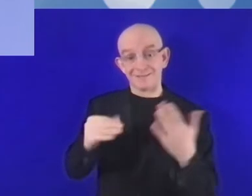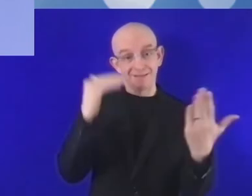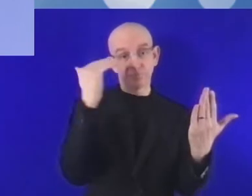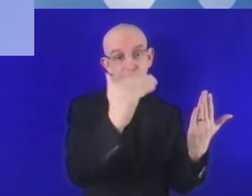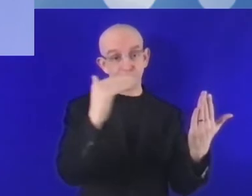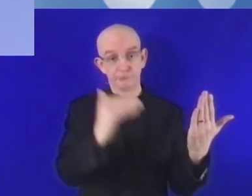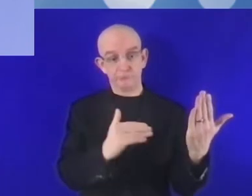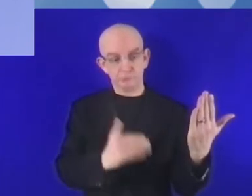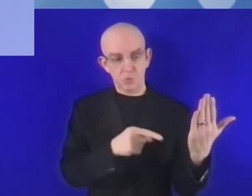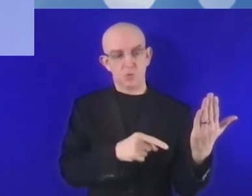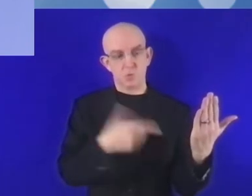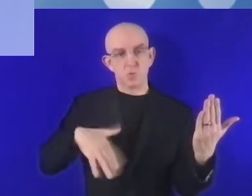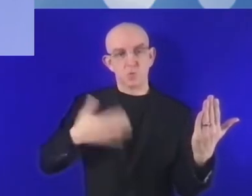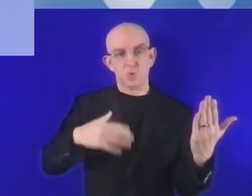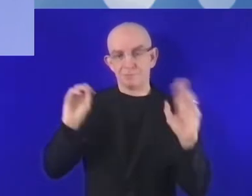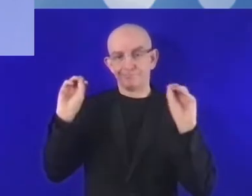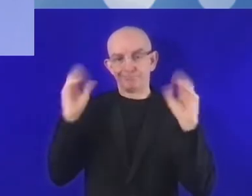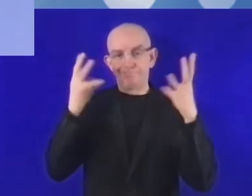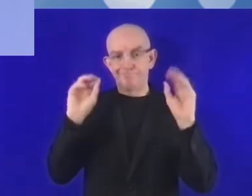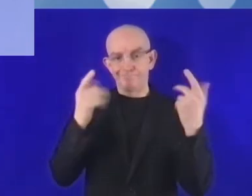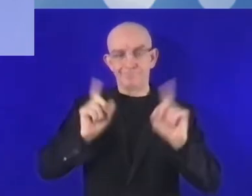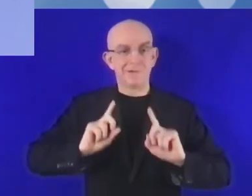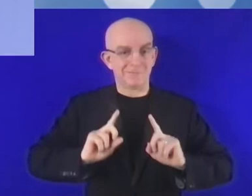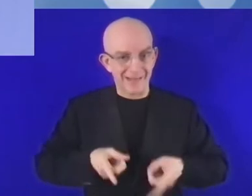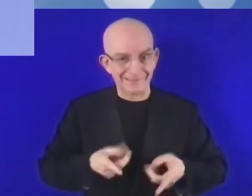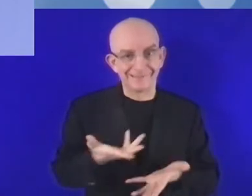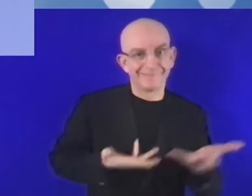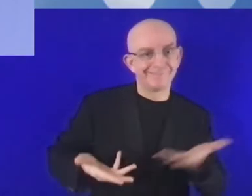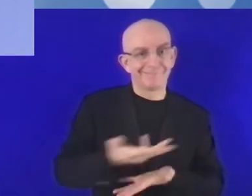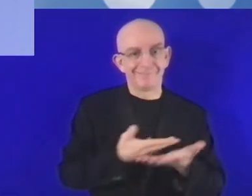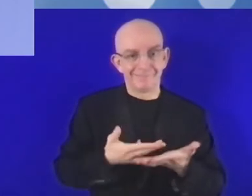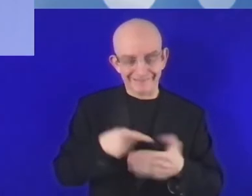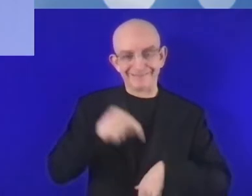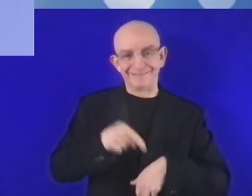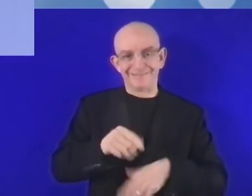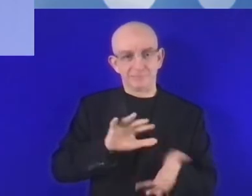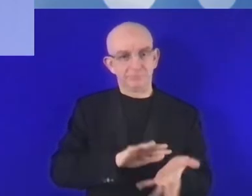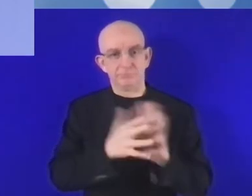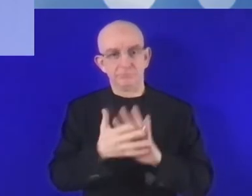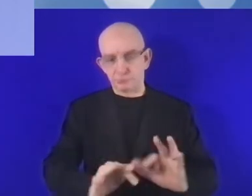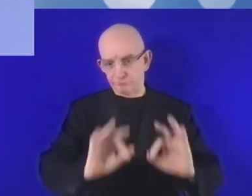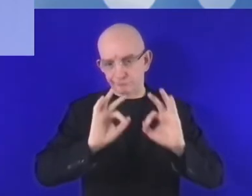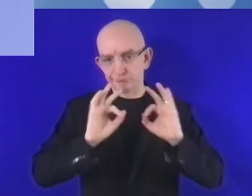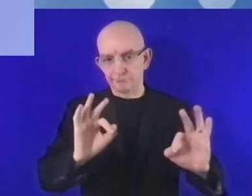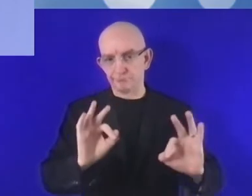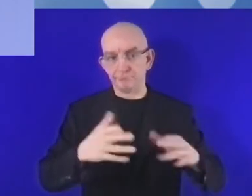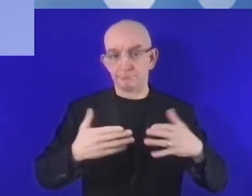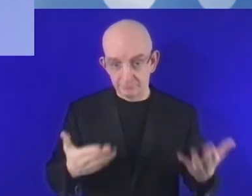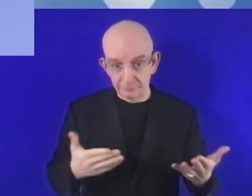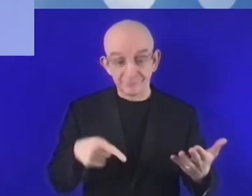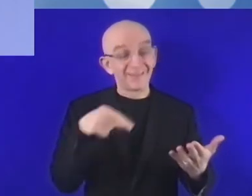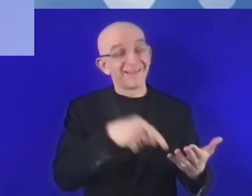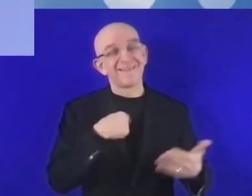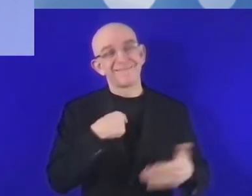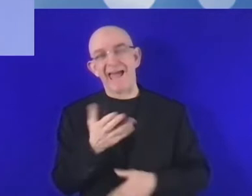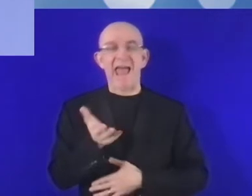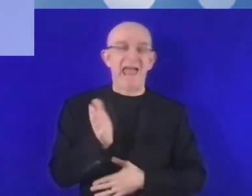żeby transformacja cyfrowa była możliwa. Jeżeli nie opanujemy szybko